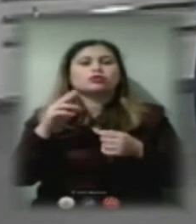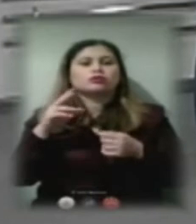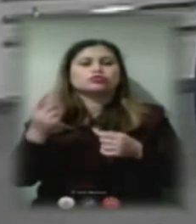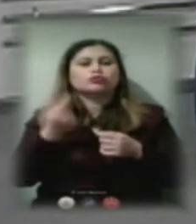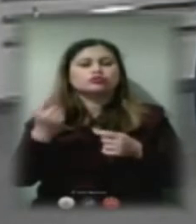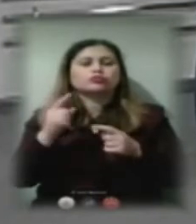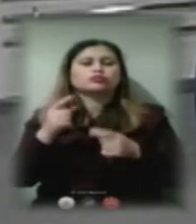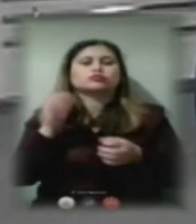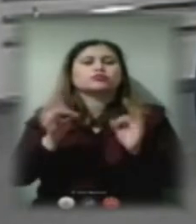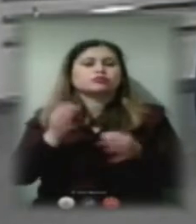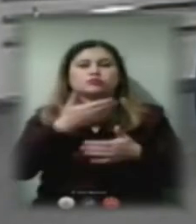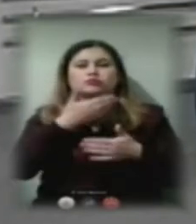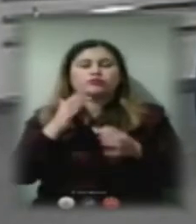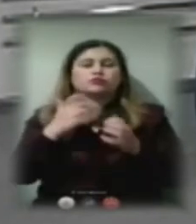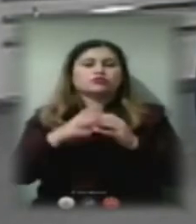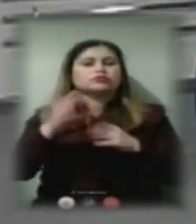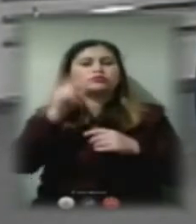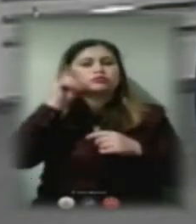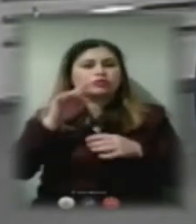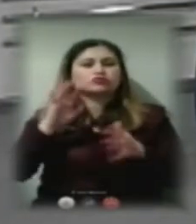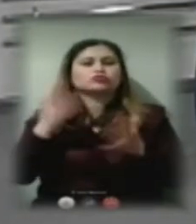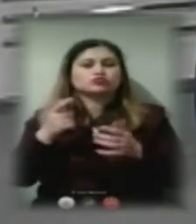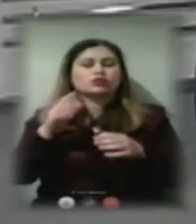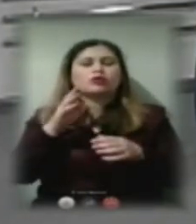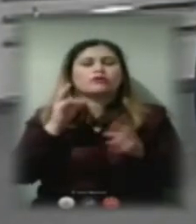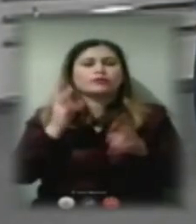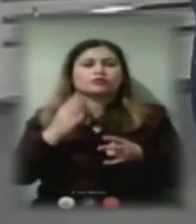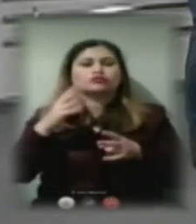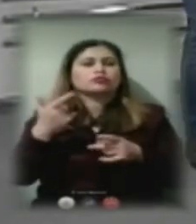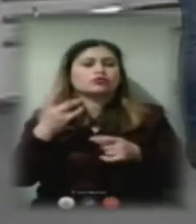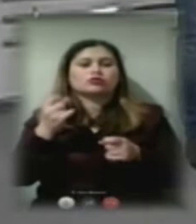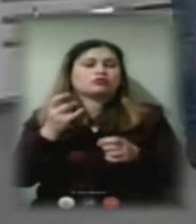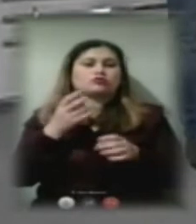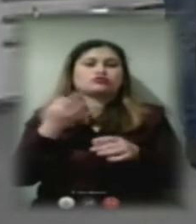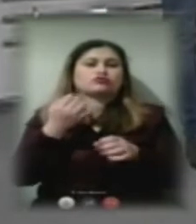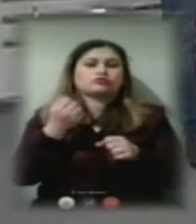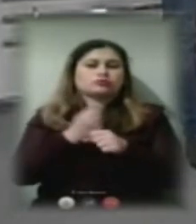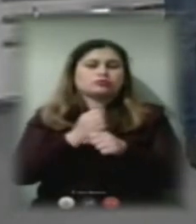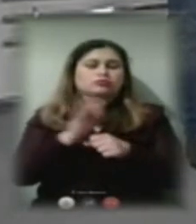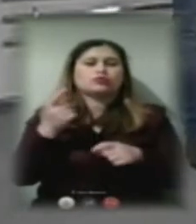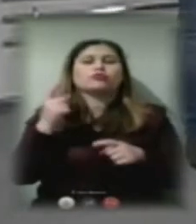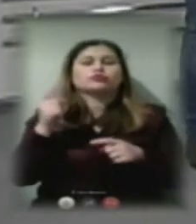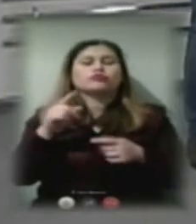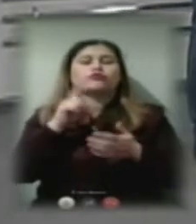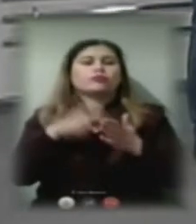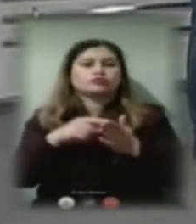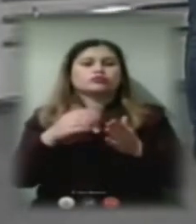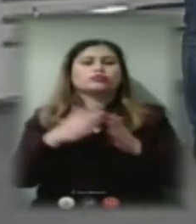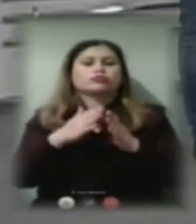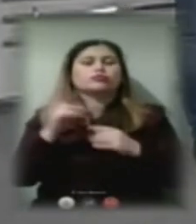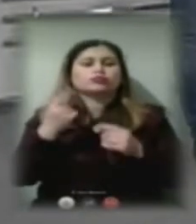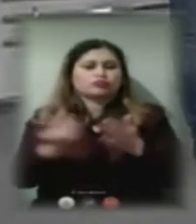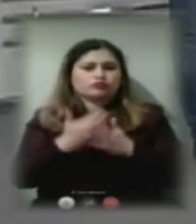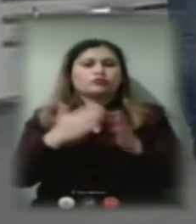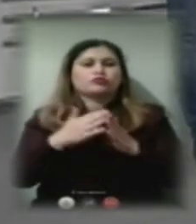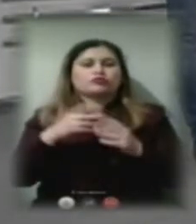І чому всі знають ситуацію з аварійністю Благоєва 4Г і не відселяють людей? Ось ці будинки нові. Люди з цього будинку будуть